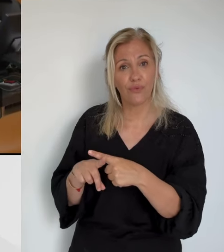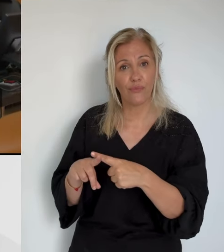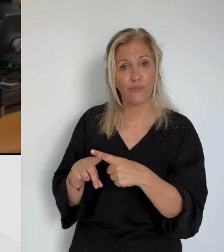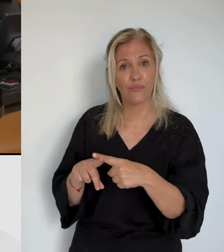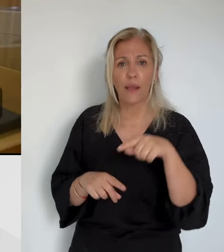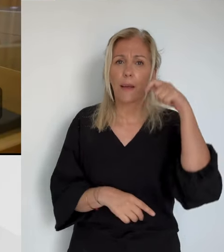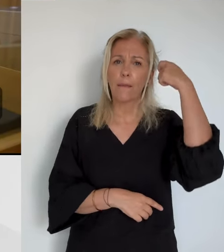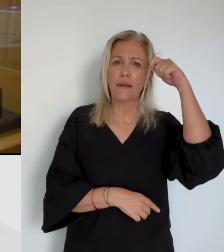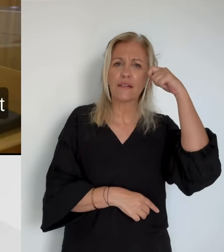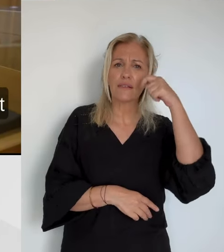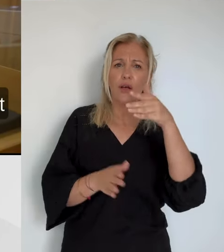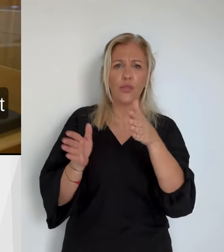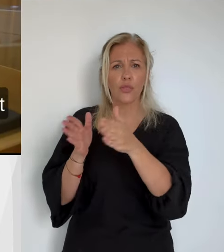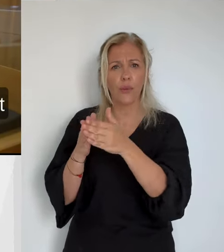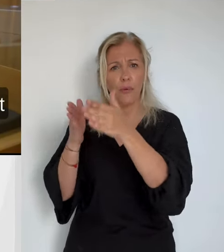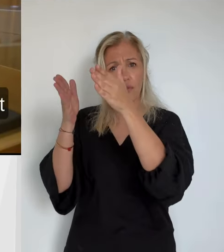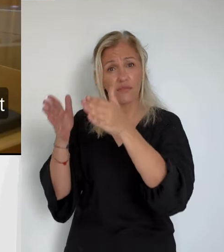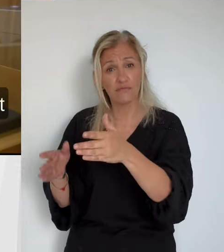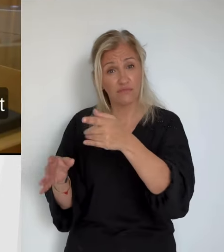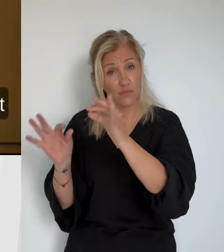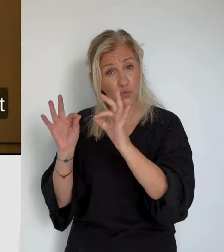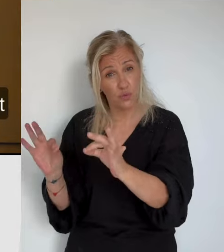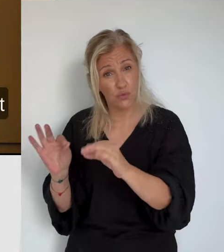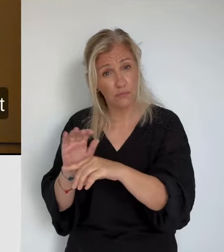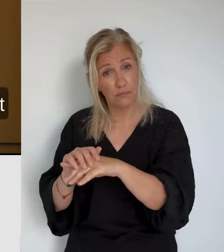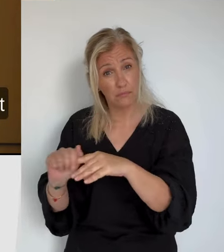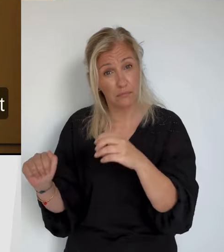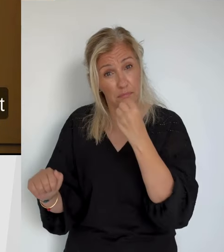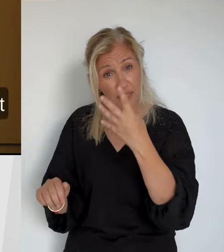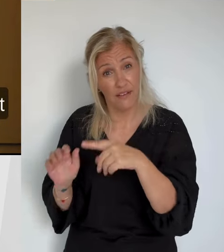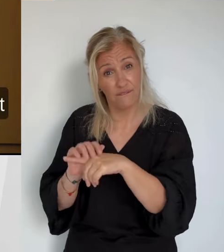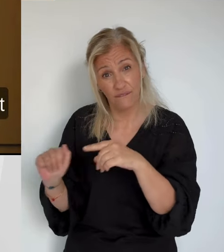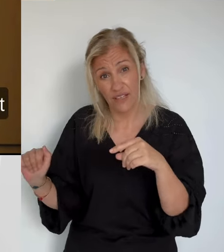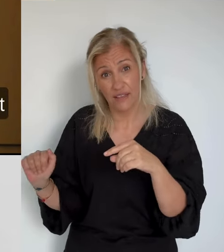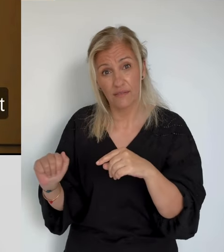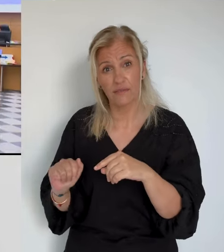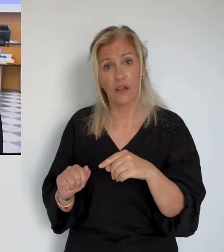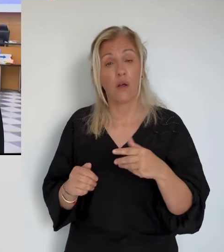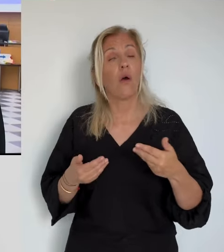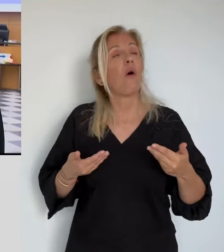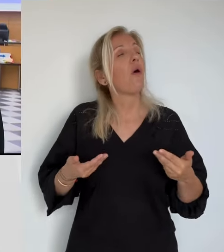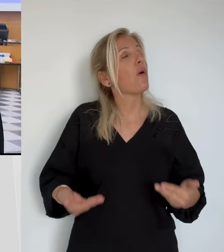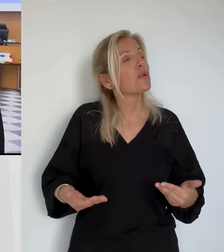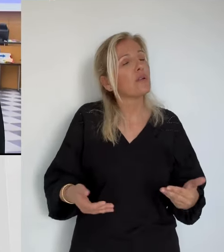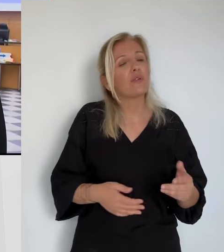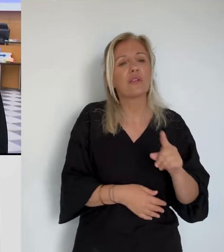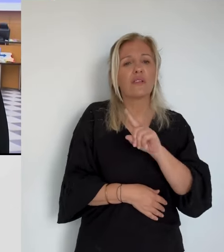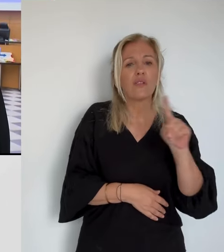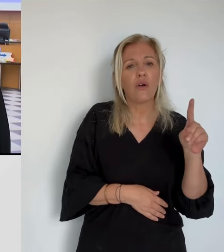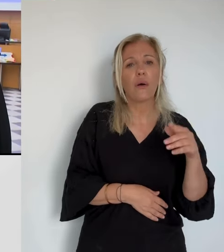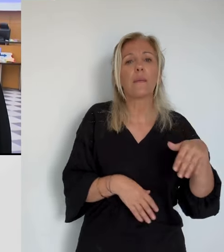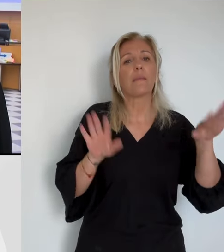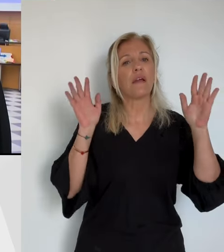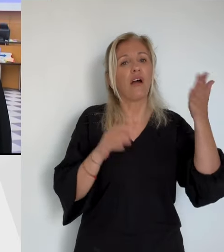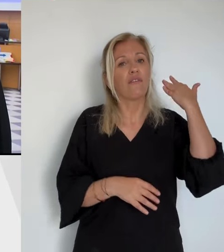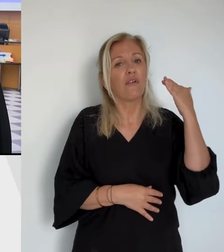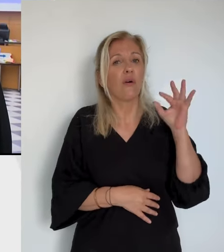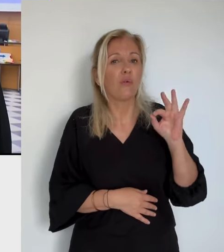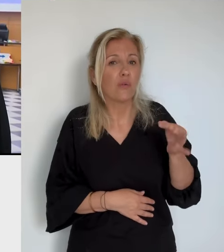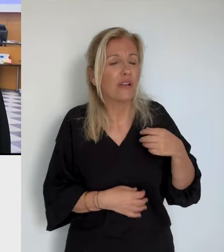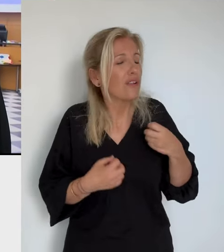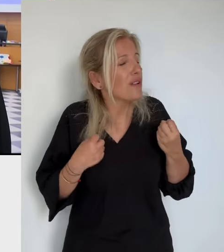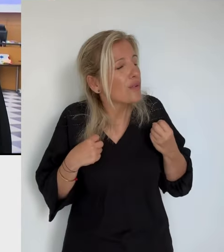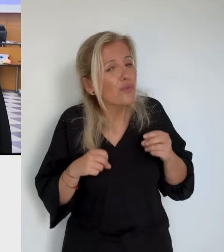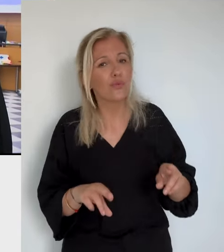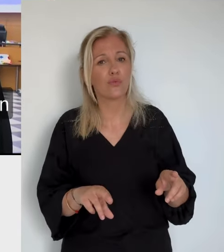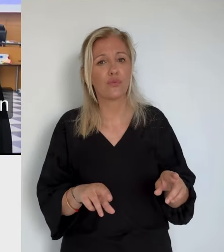évidemment que non. Mais à l'époque, j'étais persuadé qu'il avait un couteau. » La véritable question la plus importante, ce n'est pas de savoir si